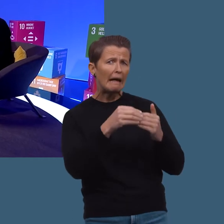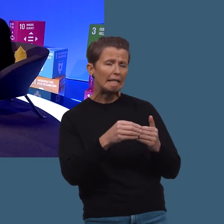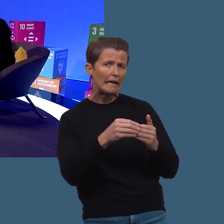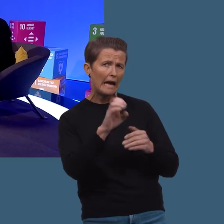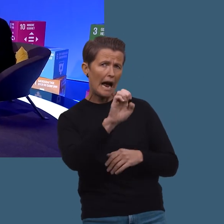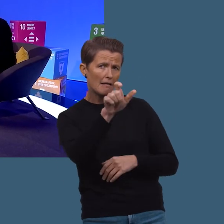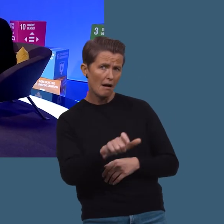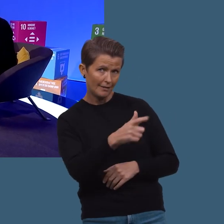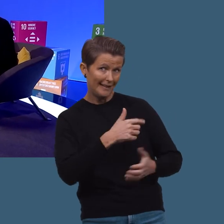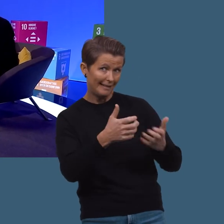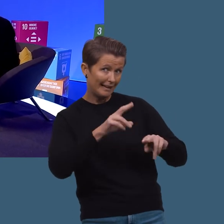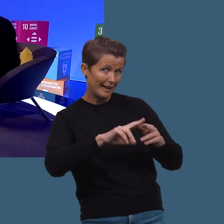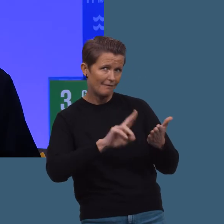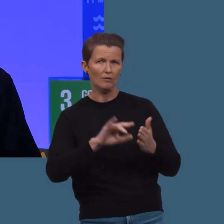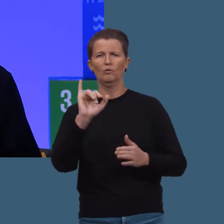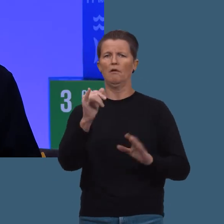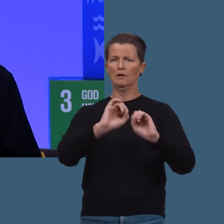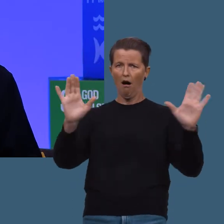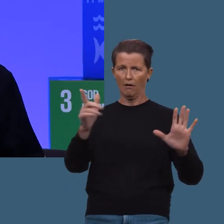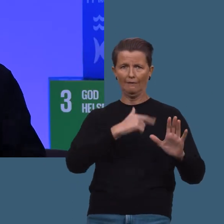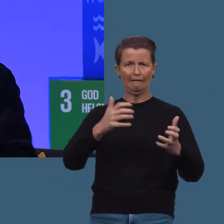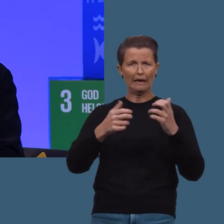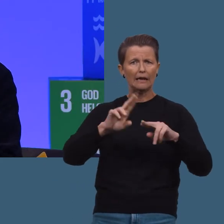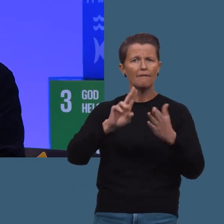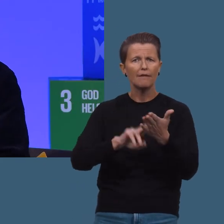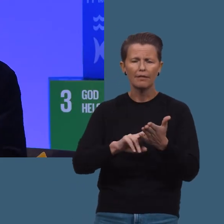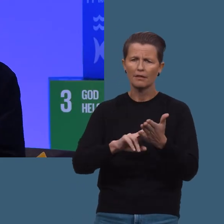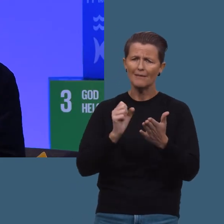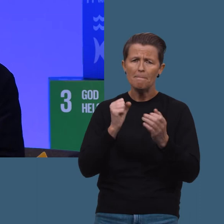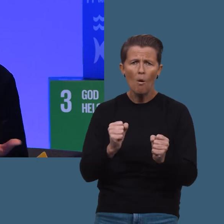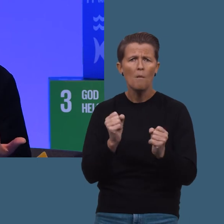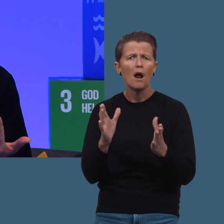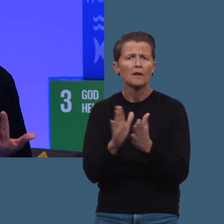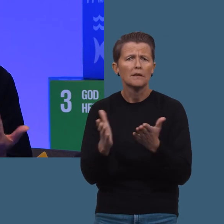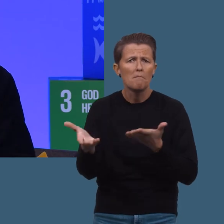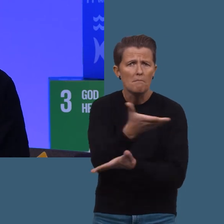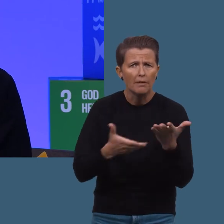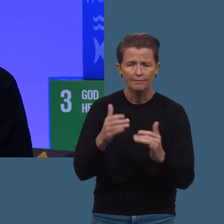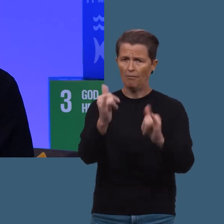Erna her om at vi trenger FN? Klart vi trenger FN. Vi må snakke sammen.